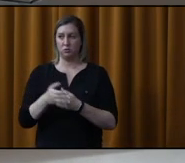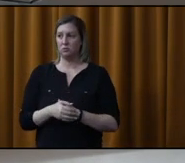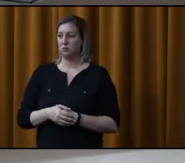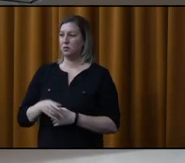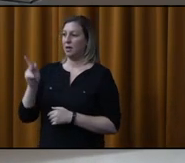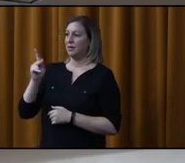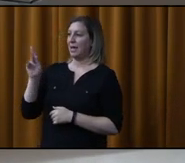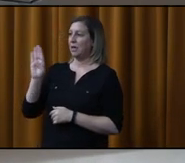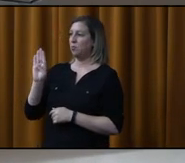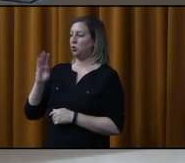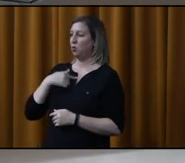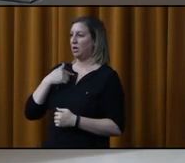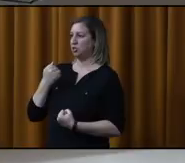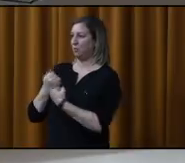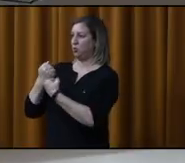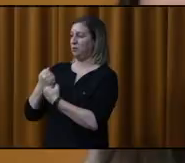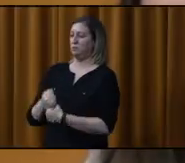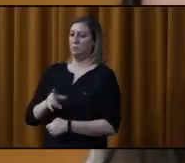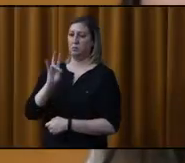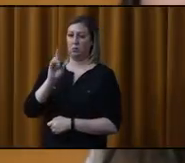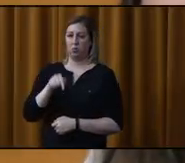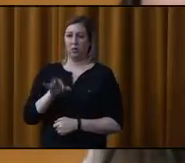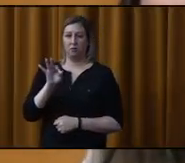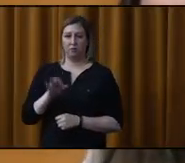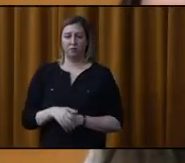Karine Benoît,'appuie. Merci. 7.9.